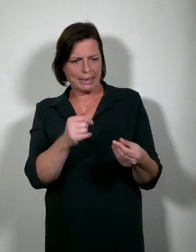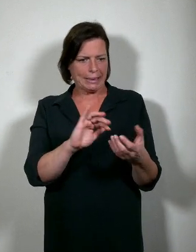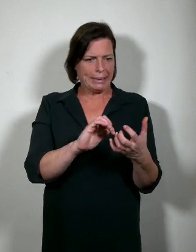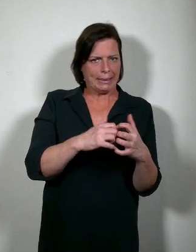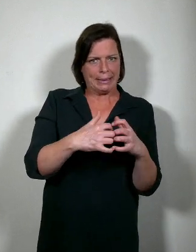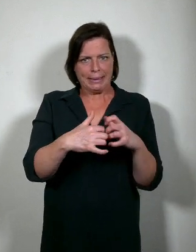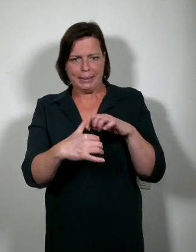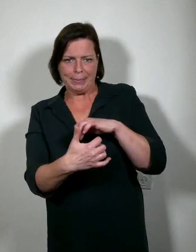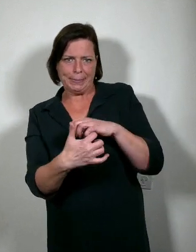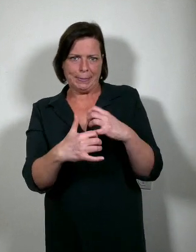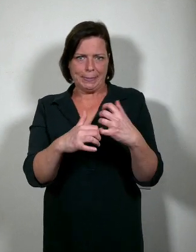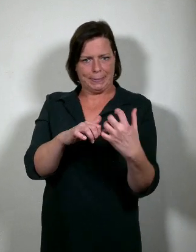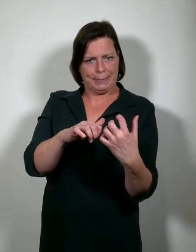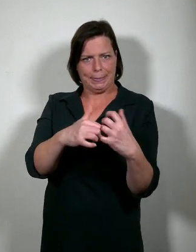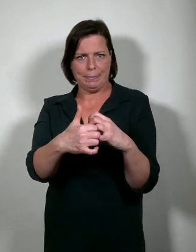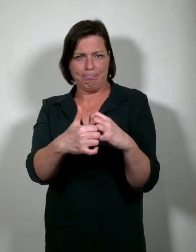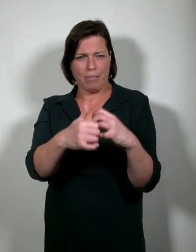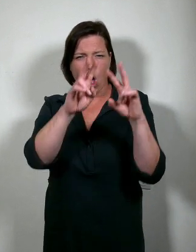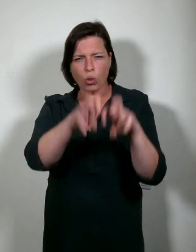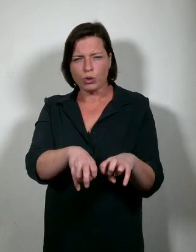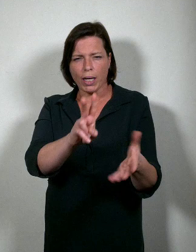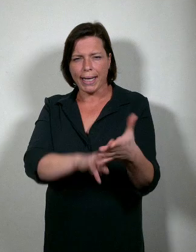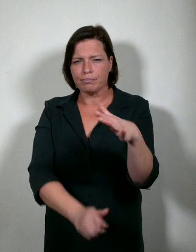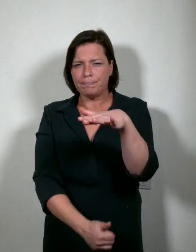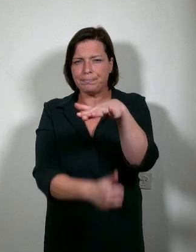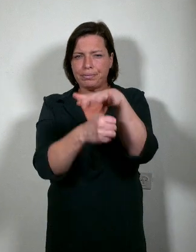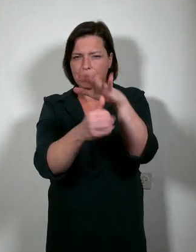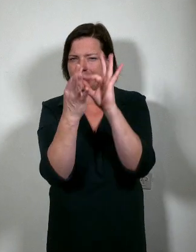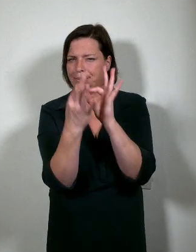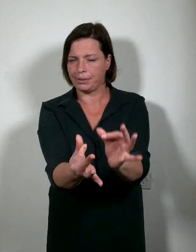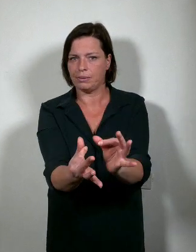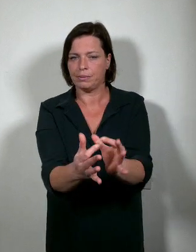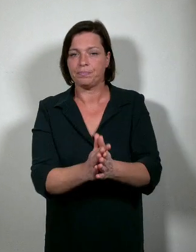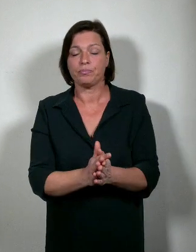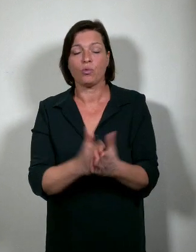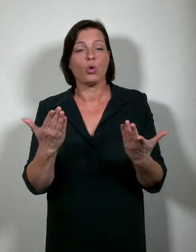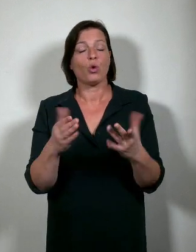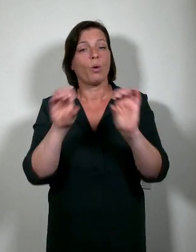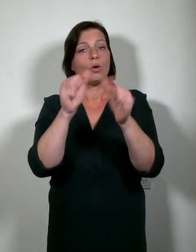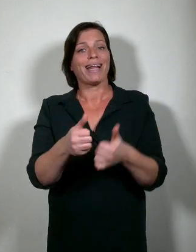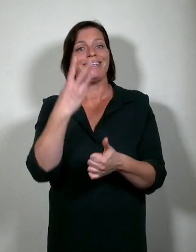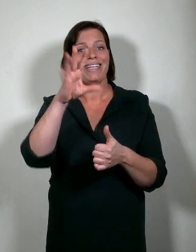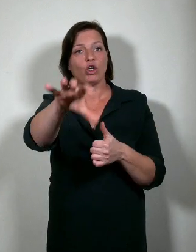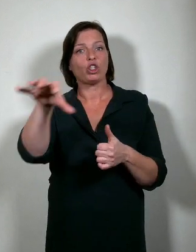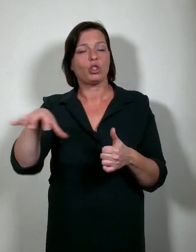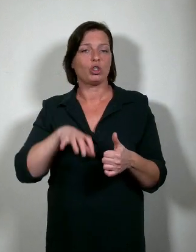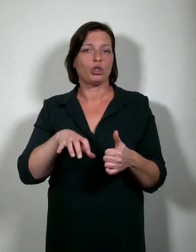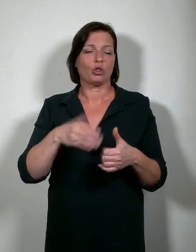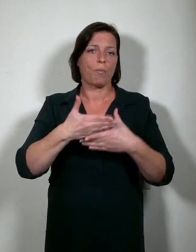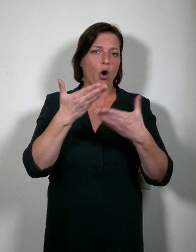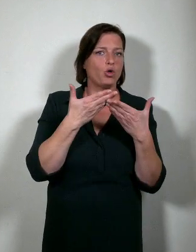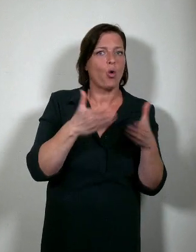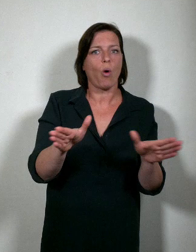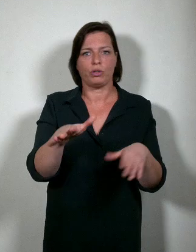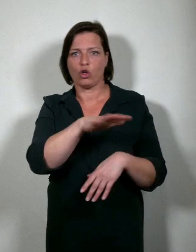Het leidt soms tot onderzoek ook op het scherpst van de snee. Het model van de drie clusters met open gebouwen en ruimte